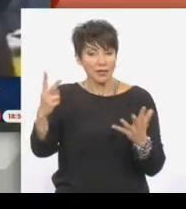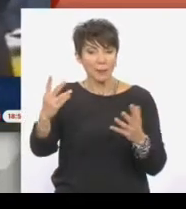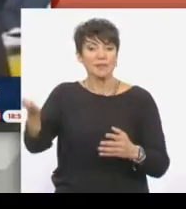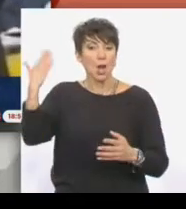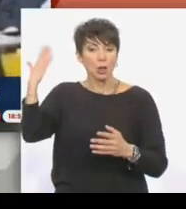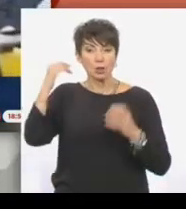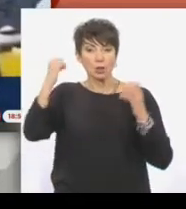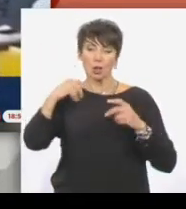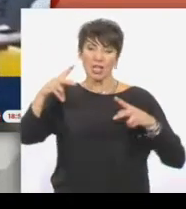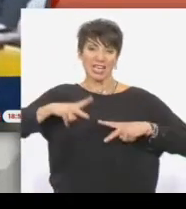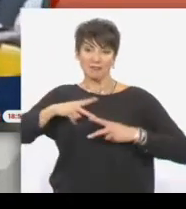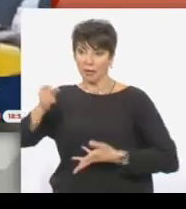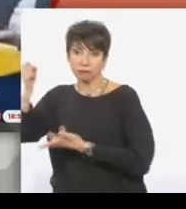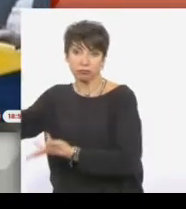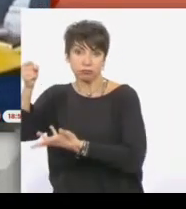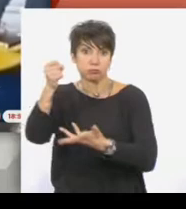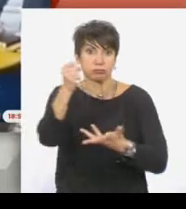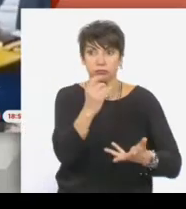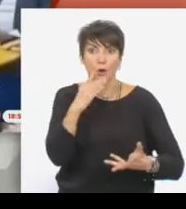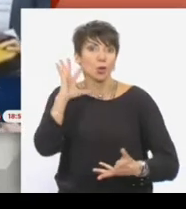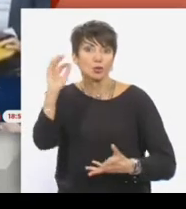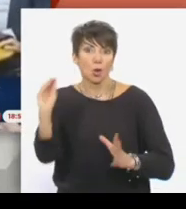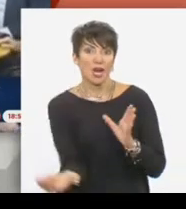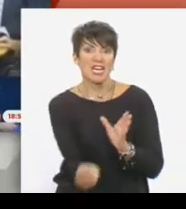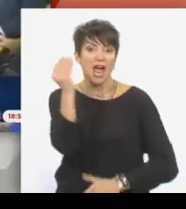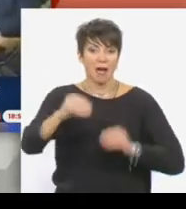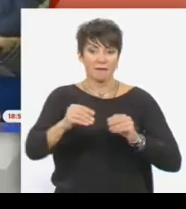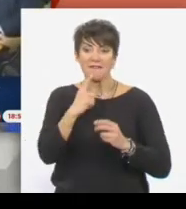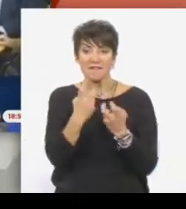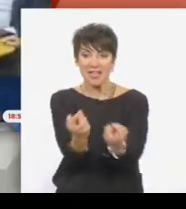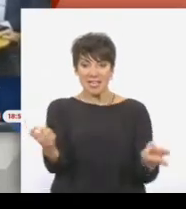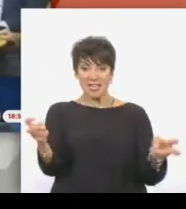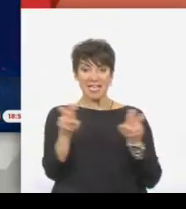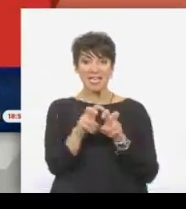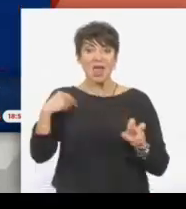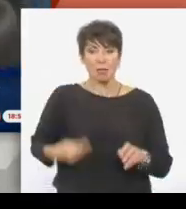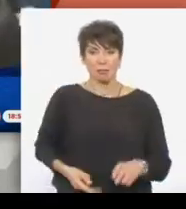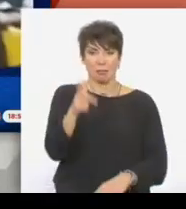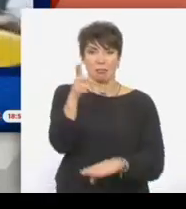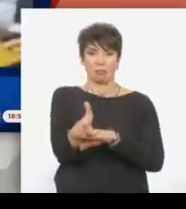Το επίμαχο βίντεο με ημερομηνία 2 Φεβρουαρίου αφορά κλειστή σύσκεψη στο δημαρχαίο Σπάρτης.